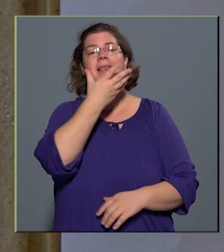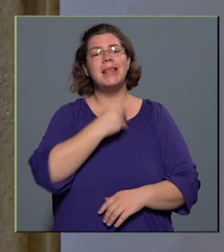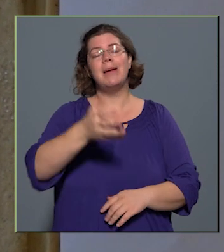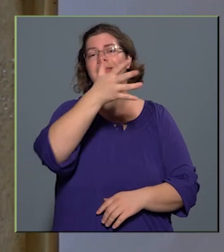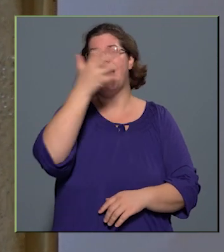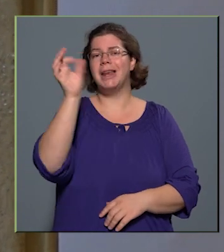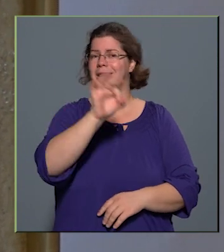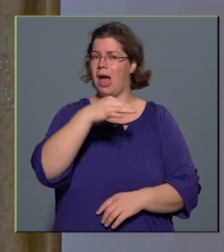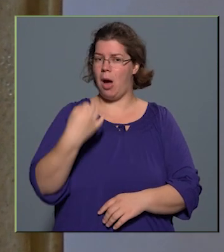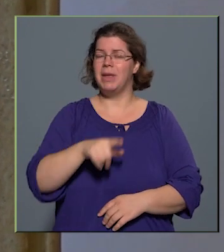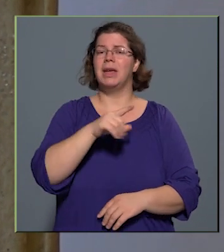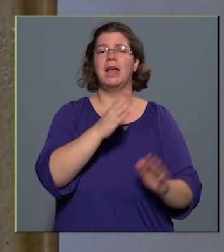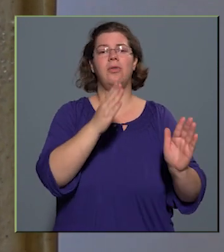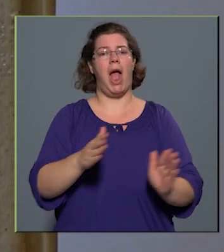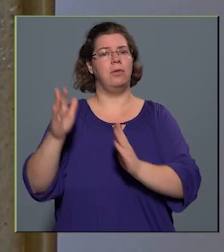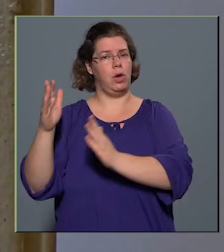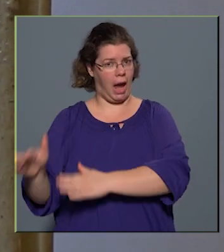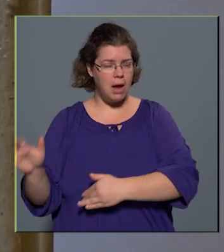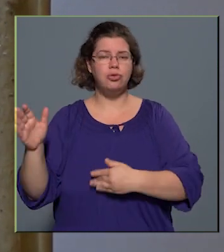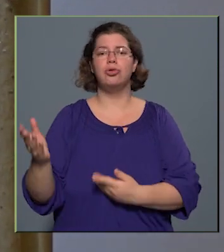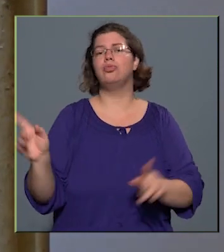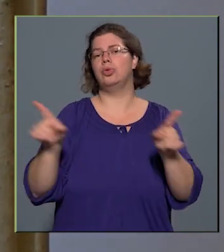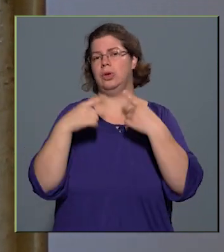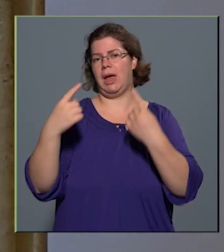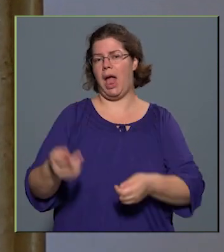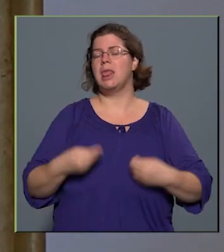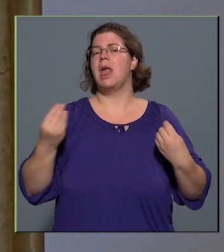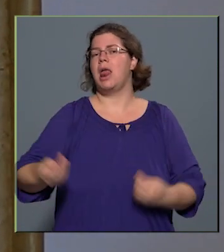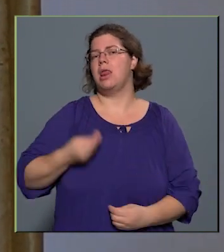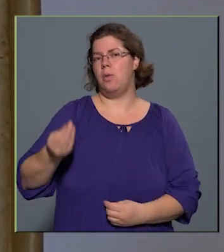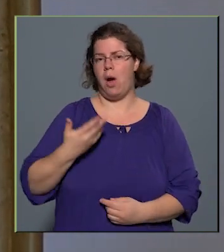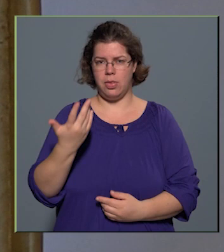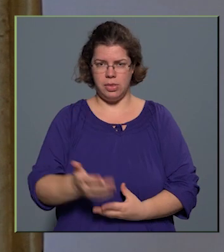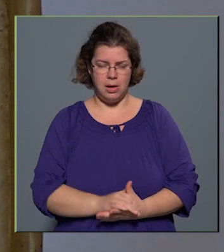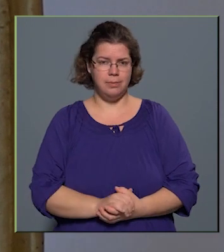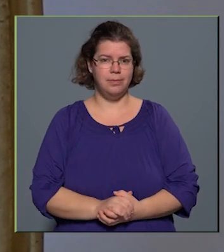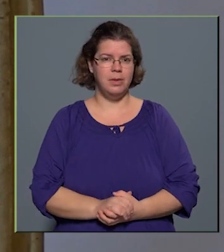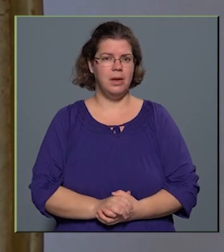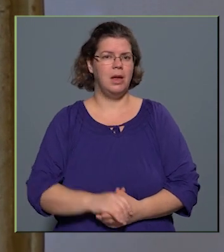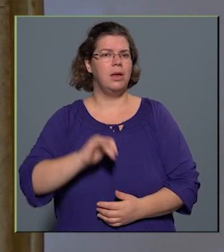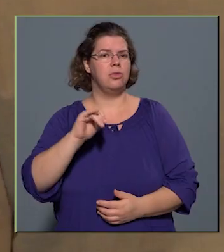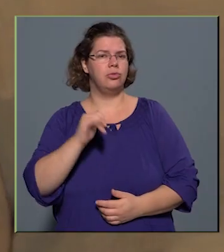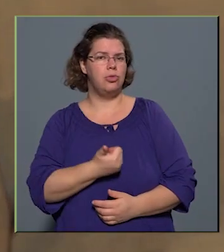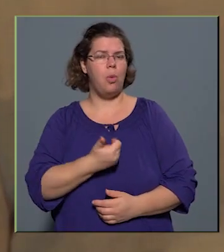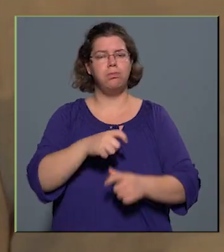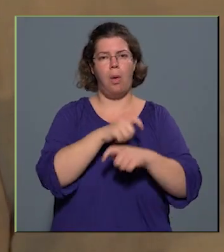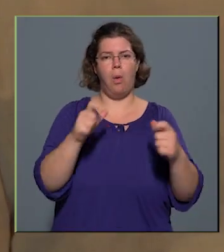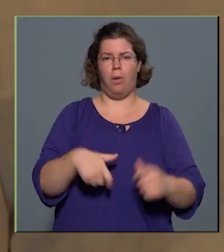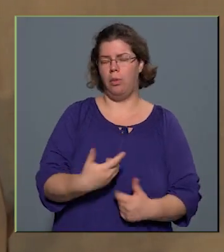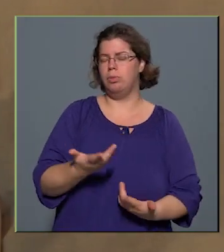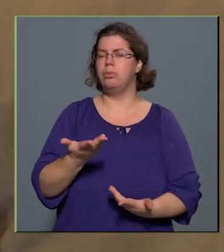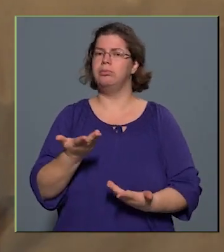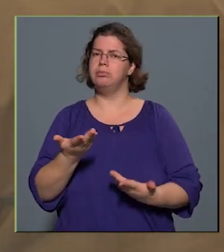elnevezésű kétfelvonásos múzikált adta elő a társulat 21 tagja. Ez egy jukebox múzikál, ami